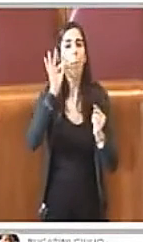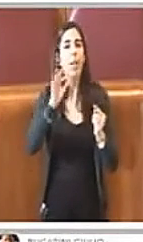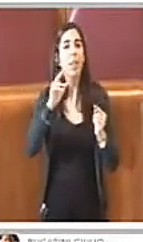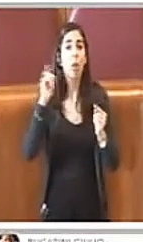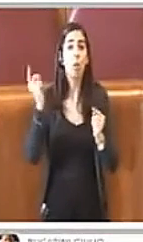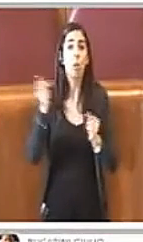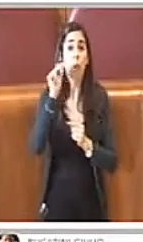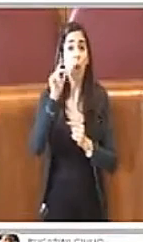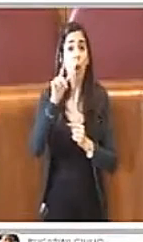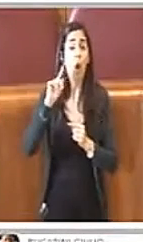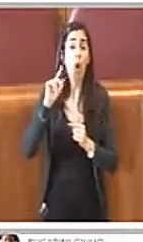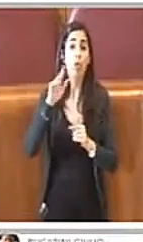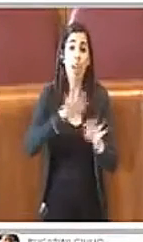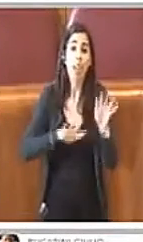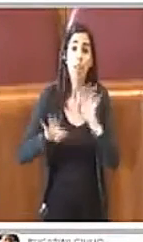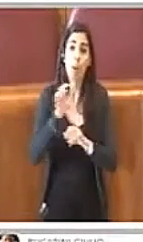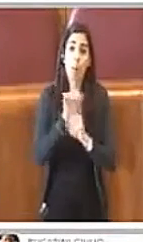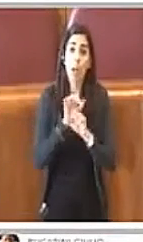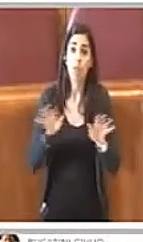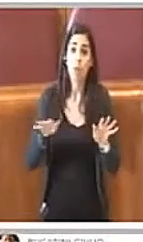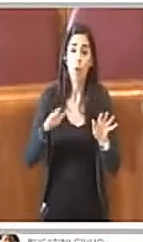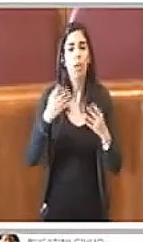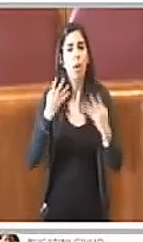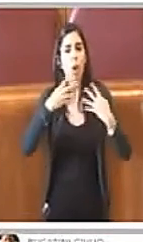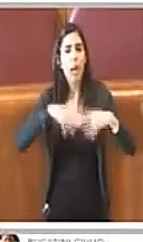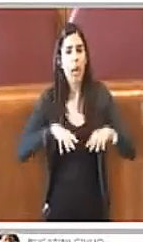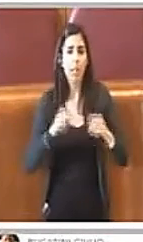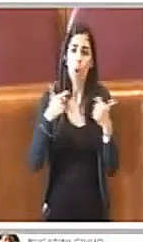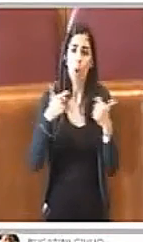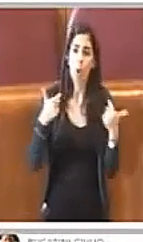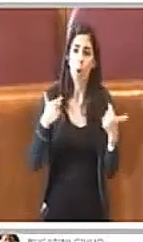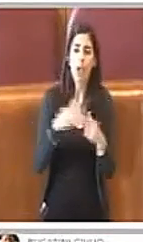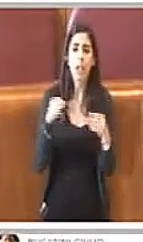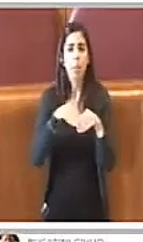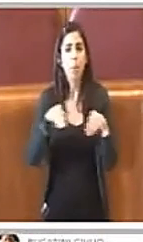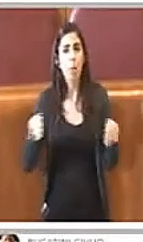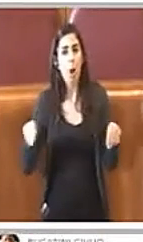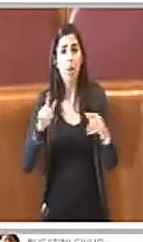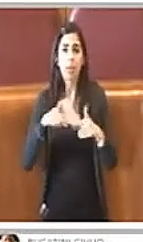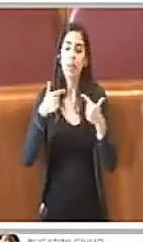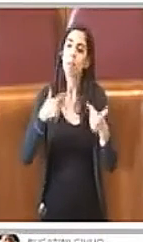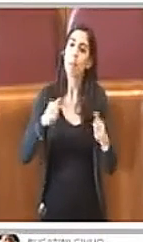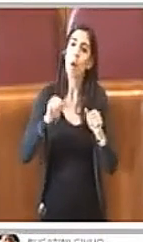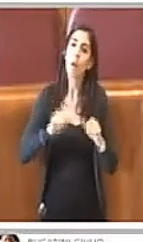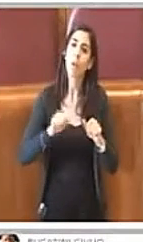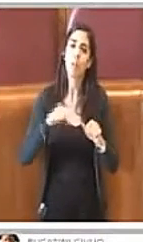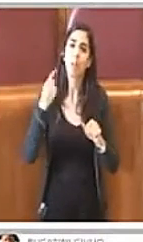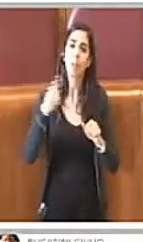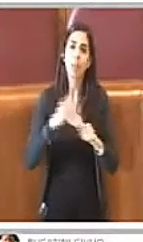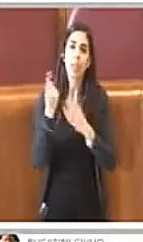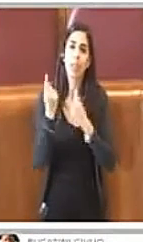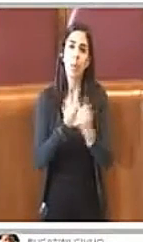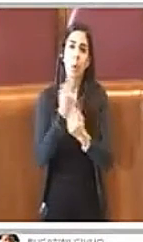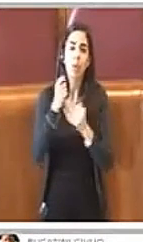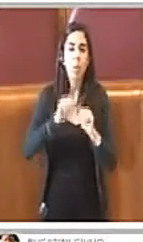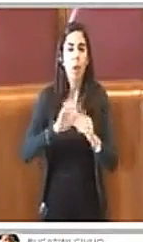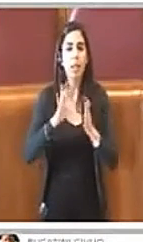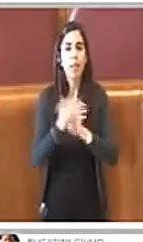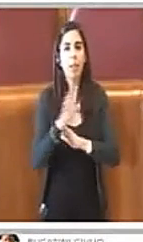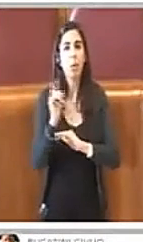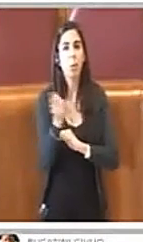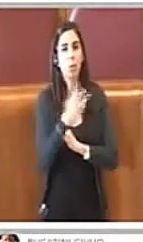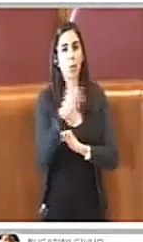informazioni organizzando convegni e mostre e fare luce progressiva così su quanto avvenuto. Una luce